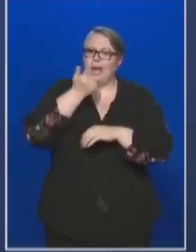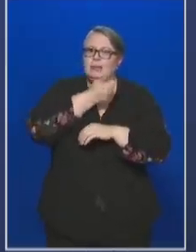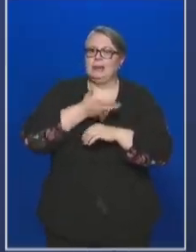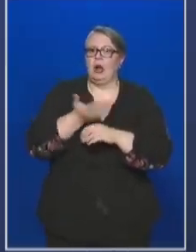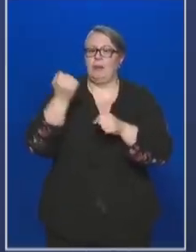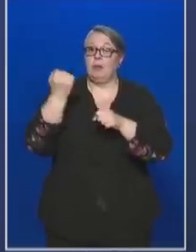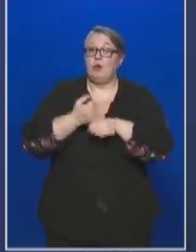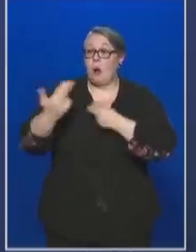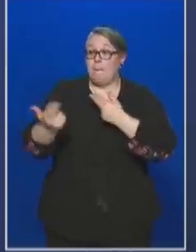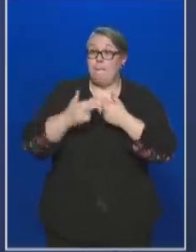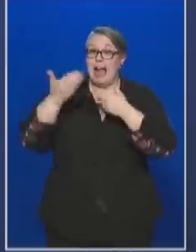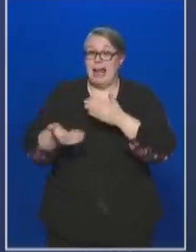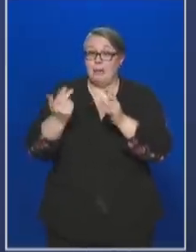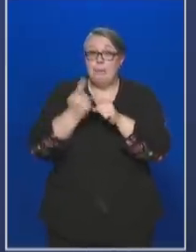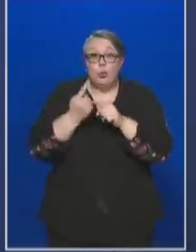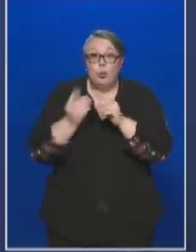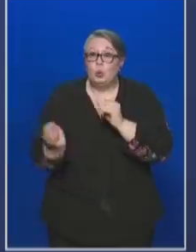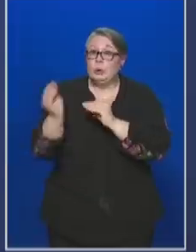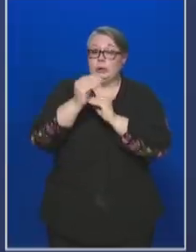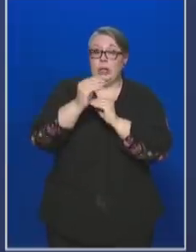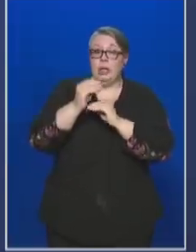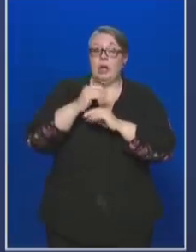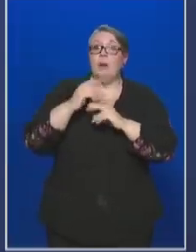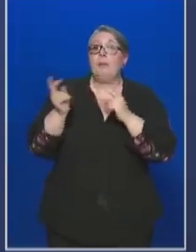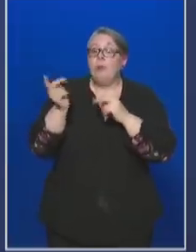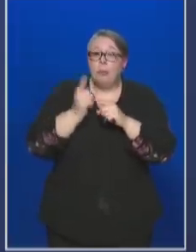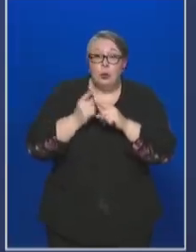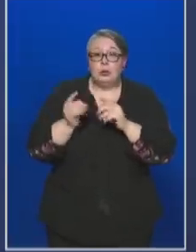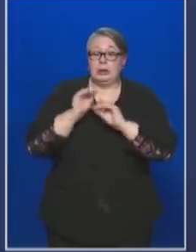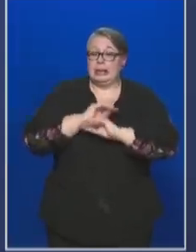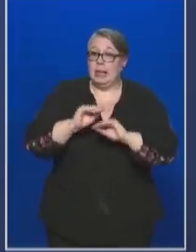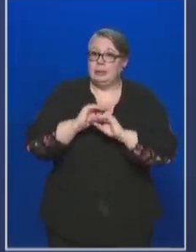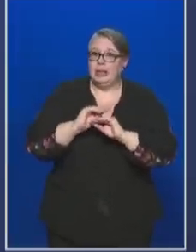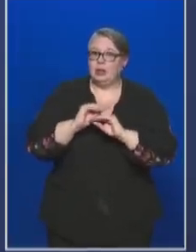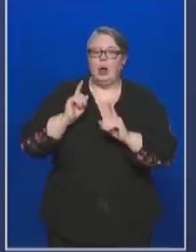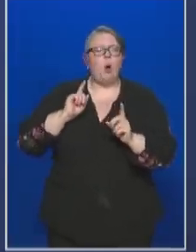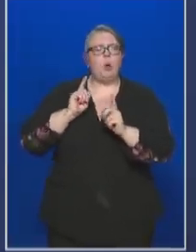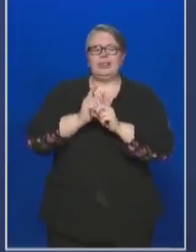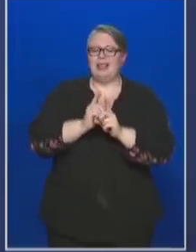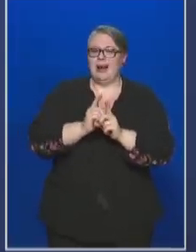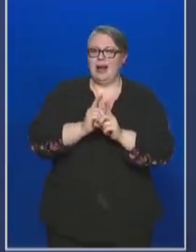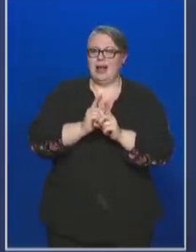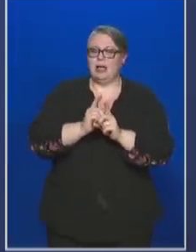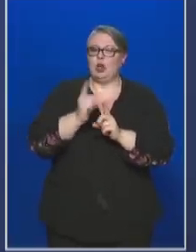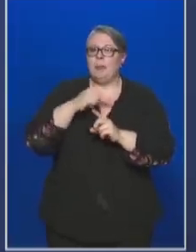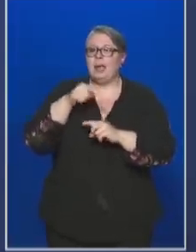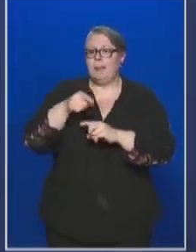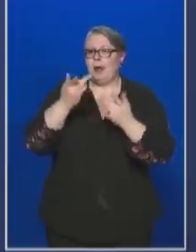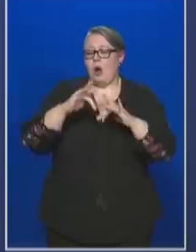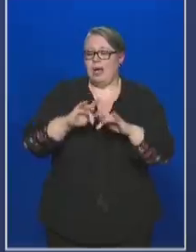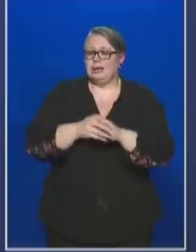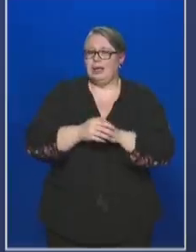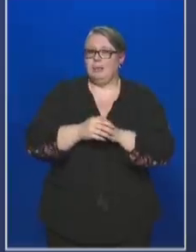munkájuk mellett még ezt a ráképzést, és azt a hozzáállást, amit ebben a